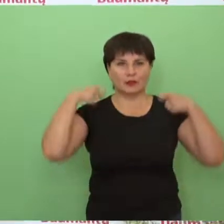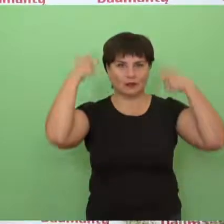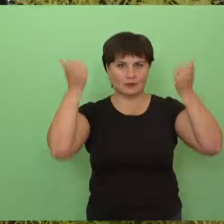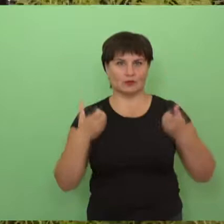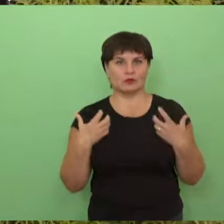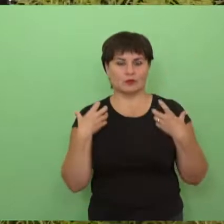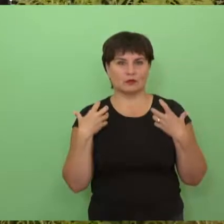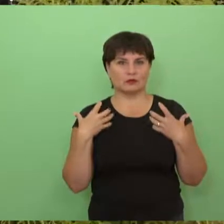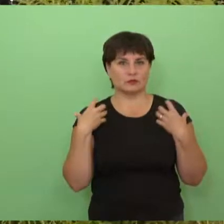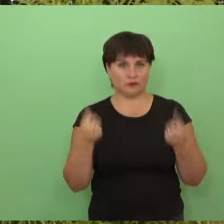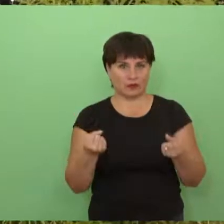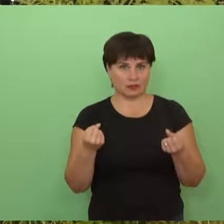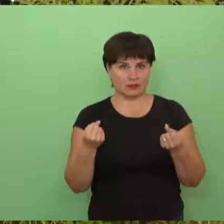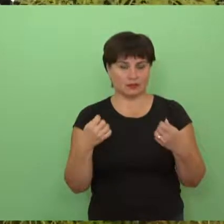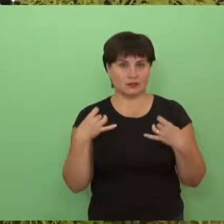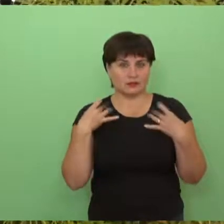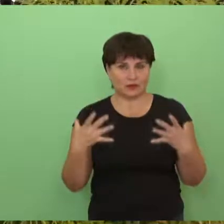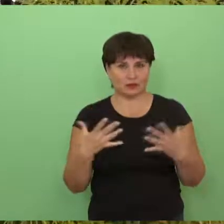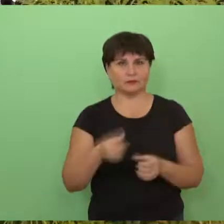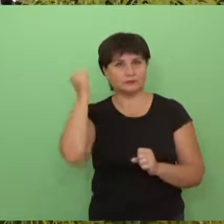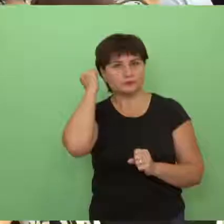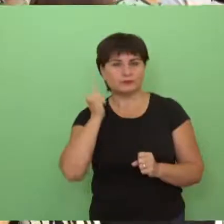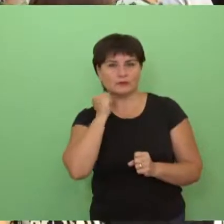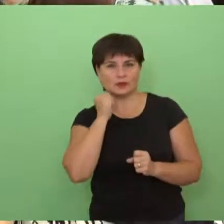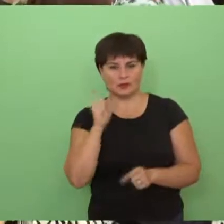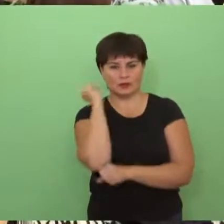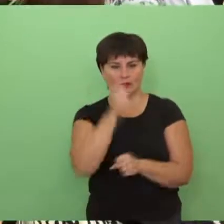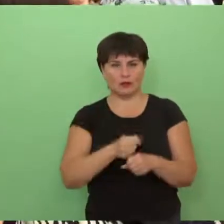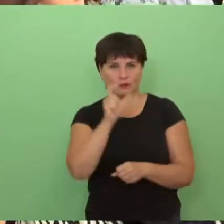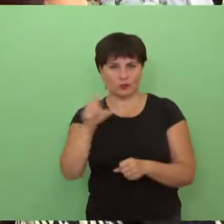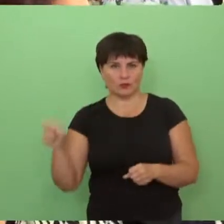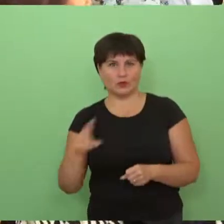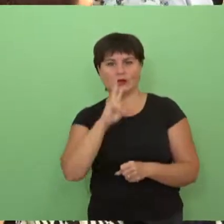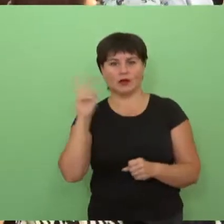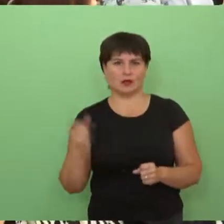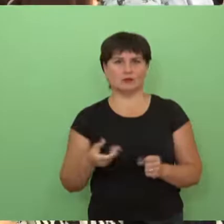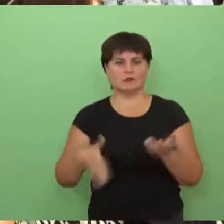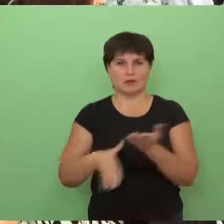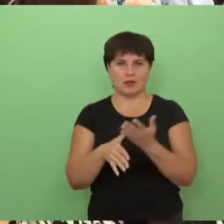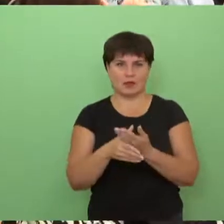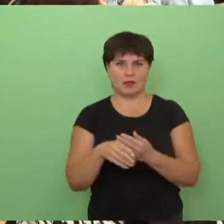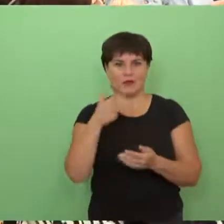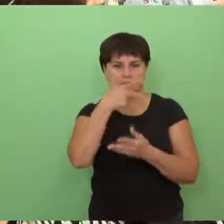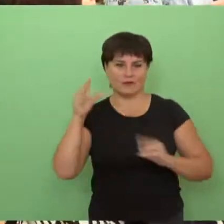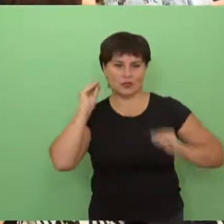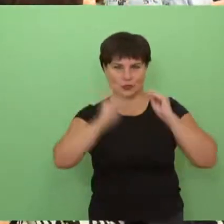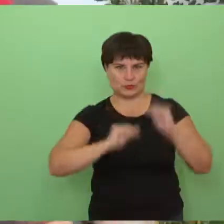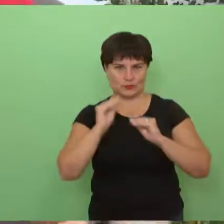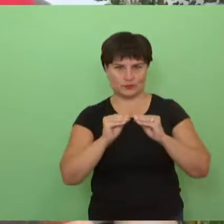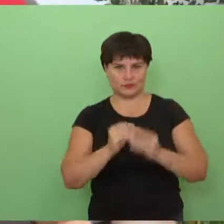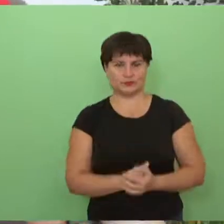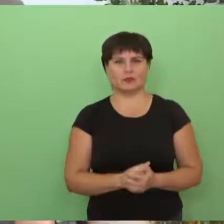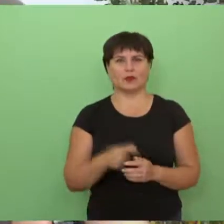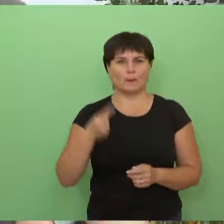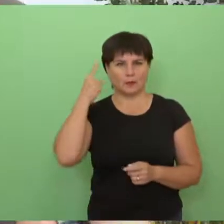geras. Gimtadienio šventėje padėkota įmonės tarpuotojams, kartu kūriusiems bendrovės istorija. Prisimenu, nors buvo tai